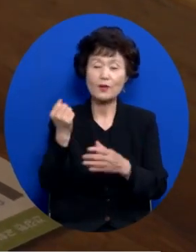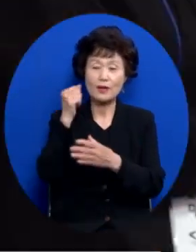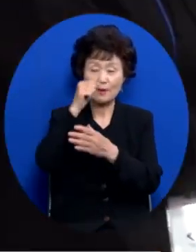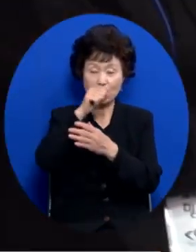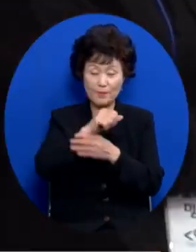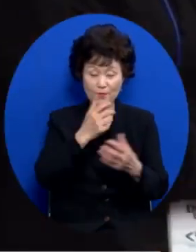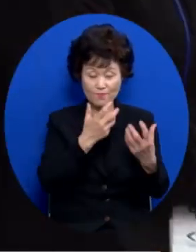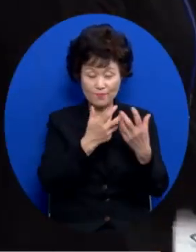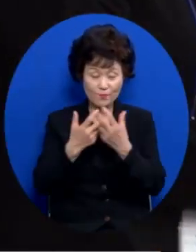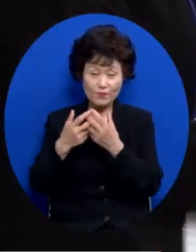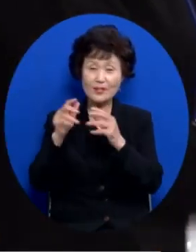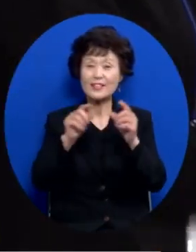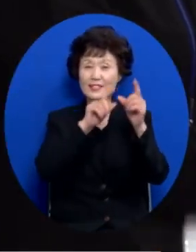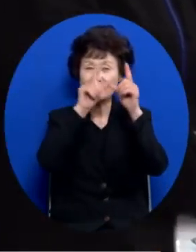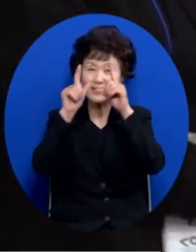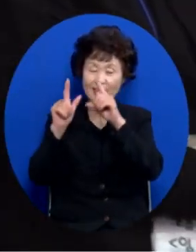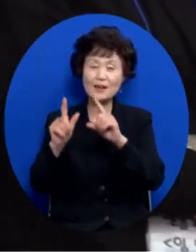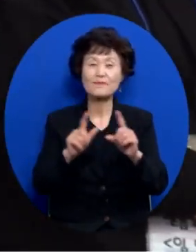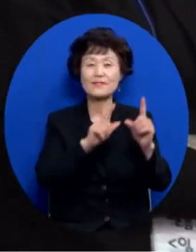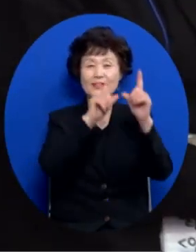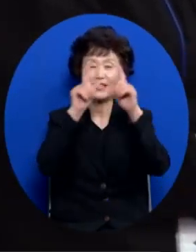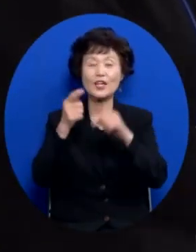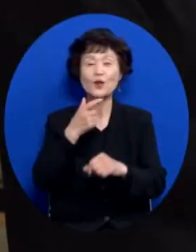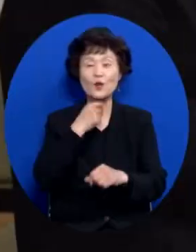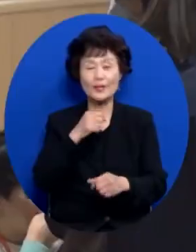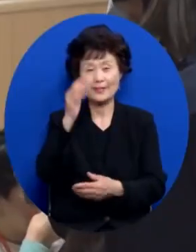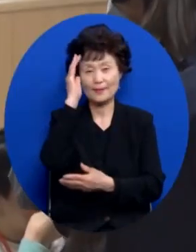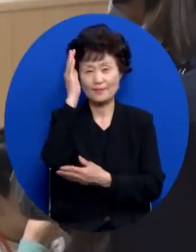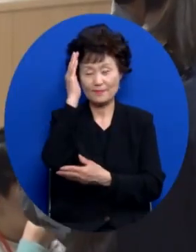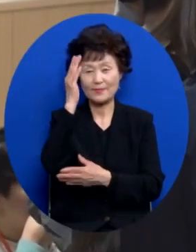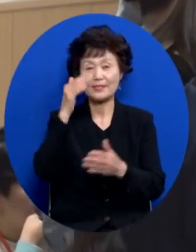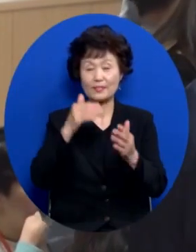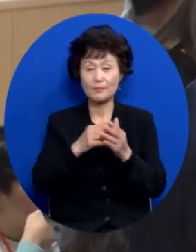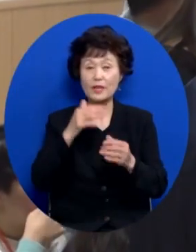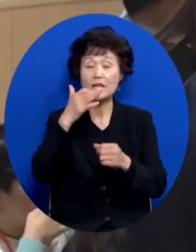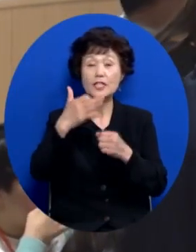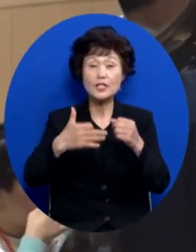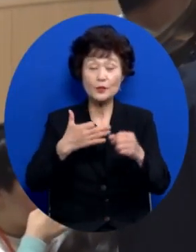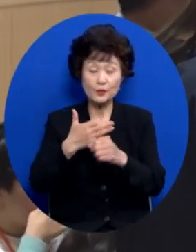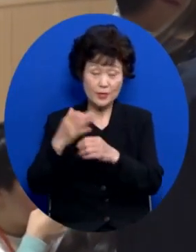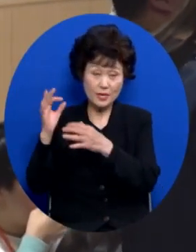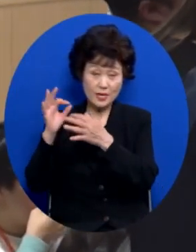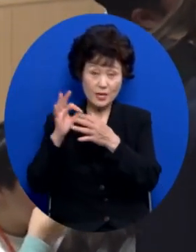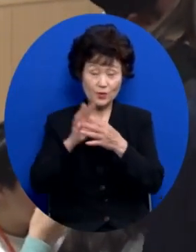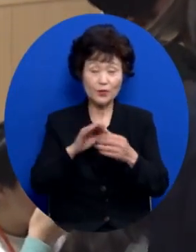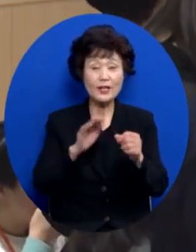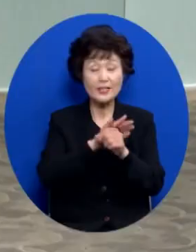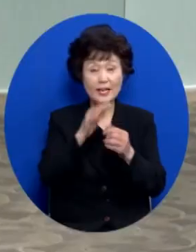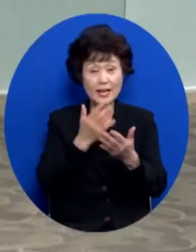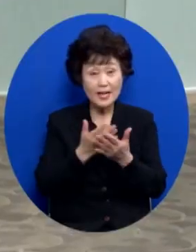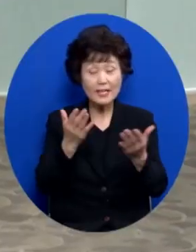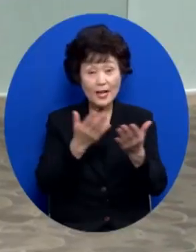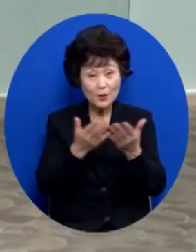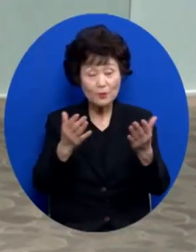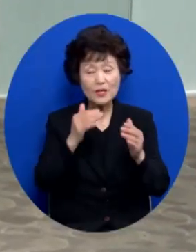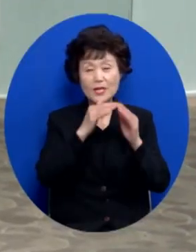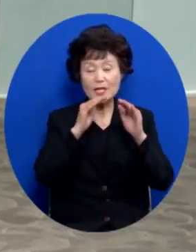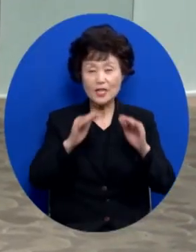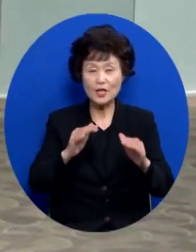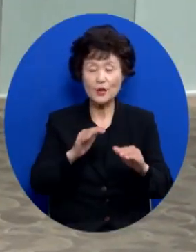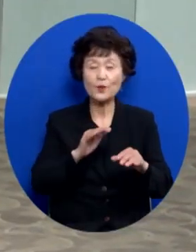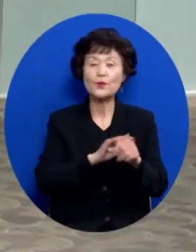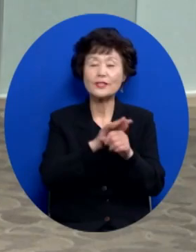삶을 살아가길 바란다고 전했습니다. 19년째 이어온 사랑나눈 축제는 이웃사랑을 실천하며